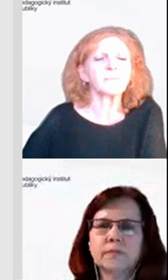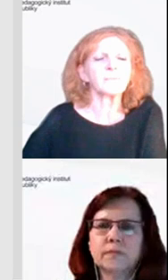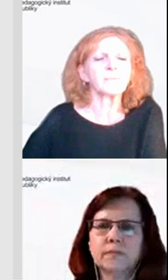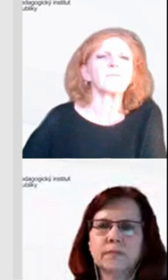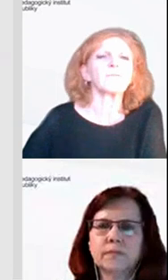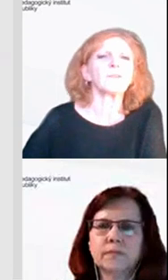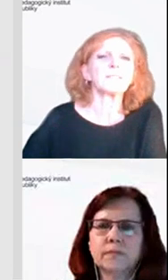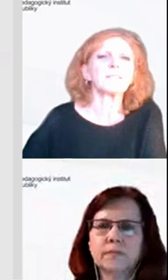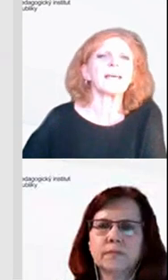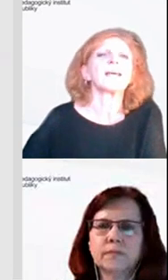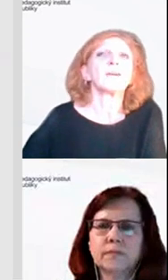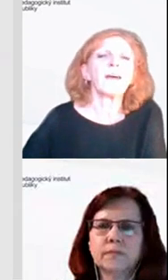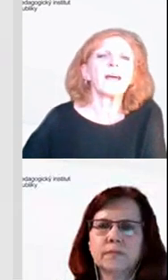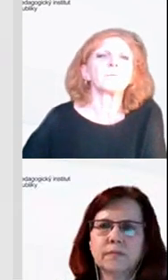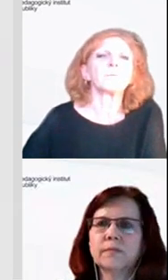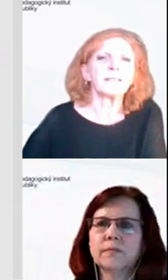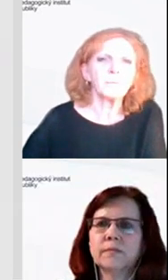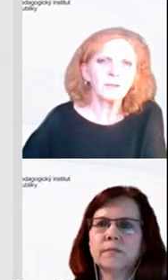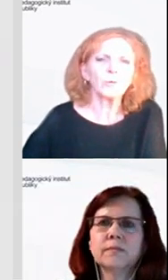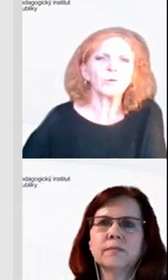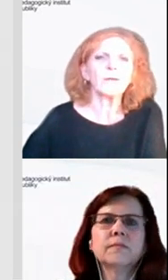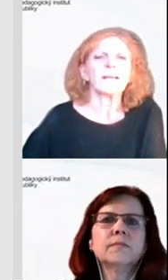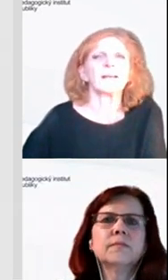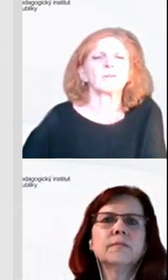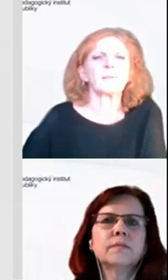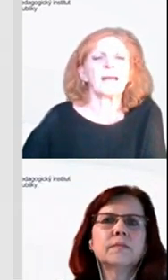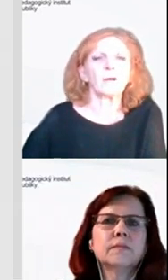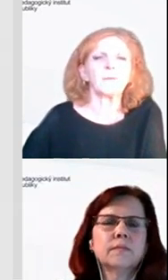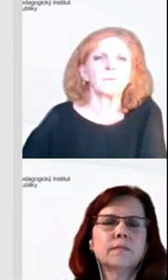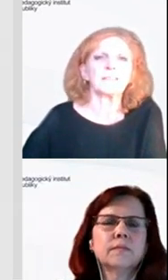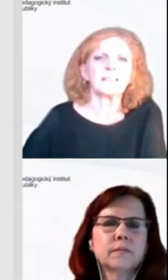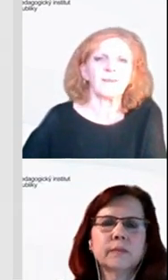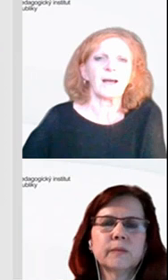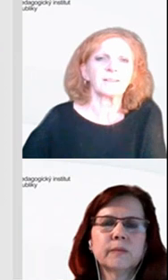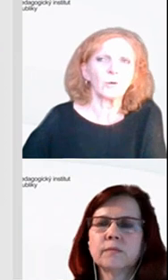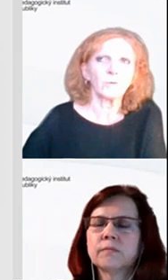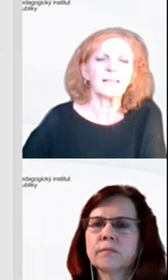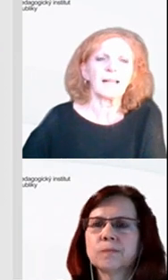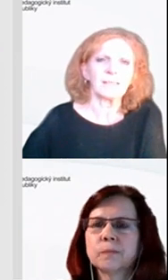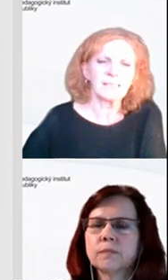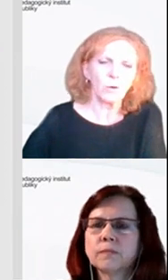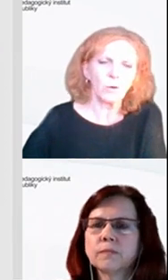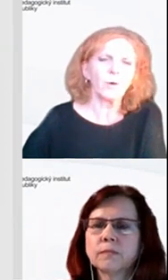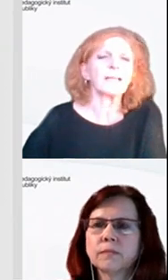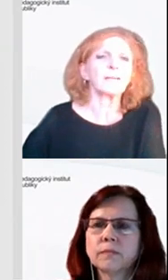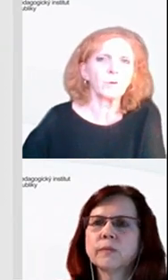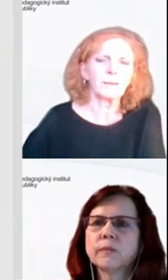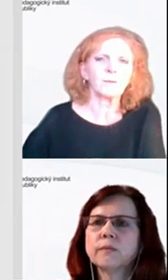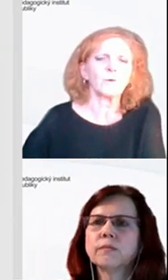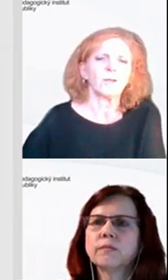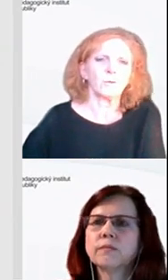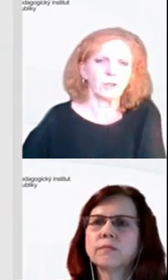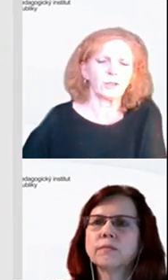Více nového předmětu tom, jak budete zavádět nový vzdělávací obor